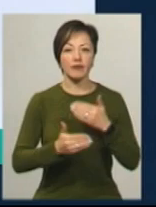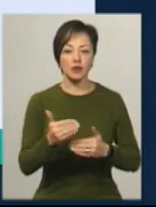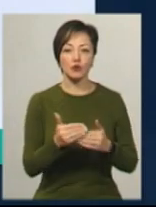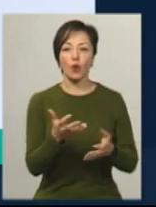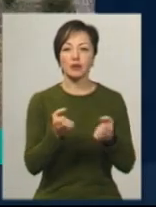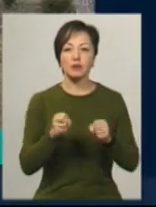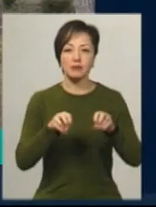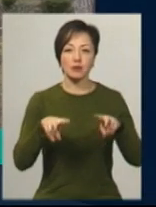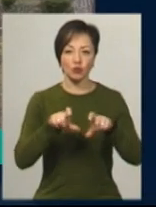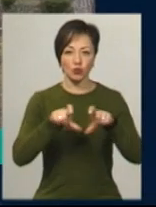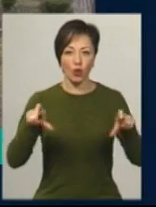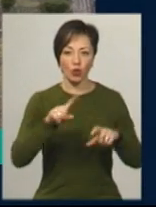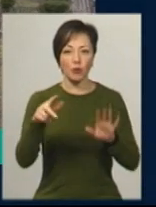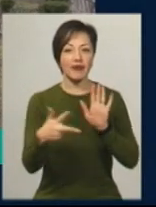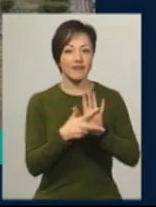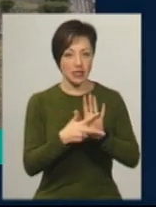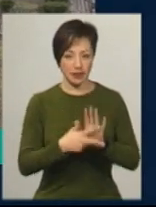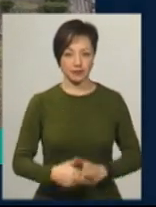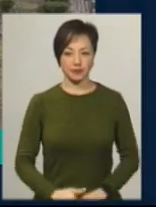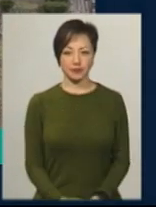спеціалізована загальноосвітня школа номер 8.